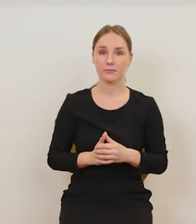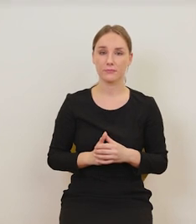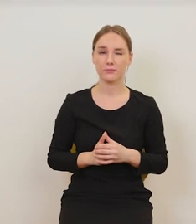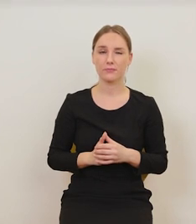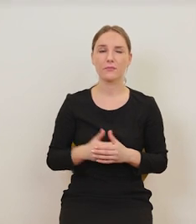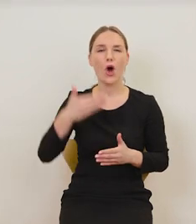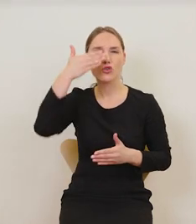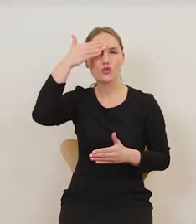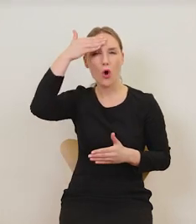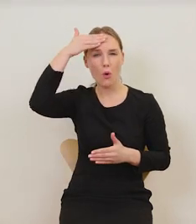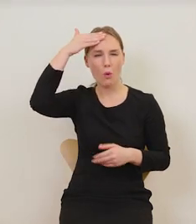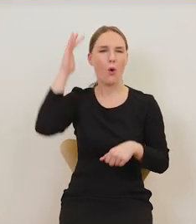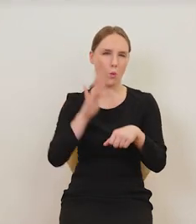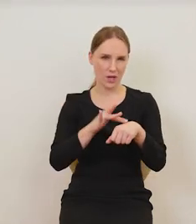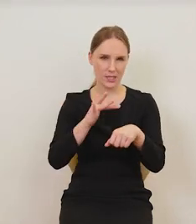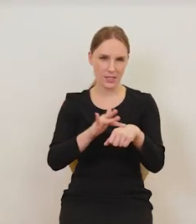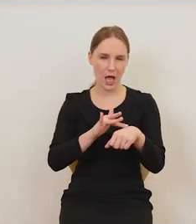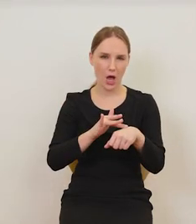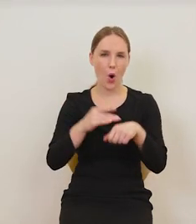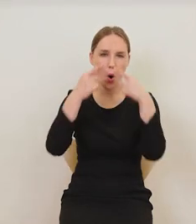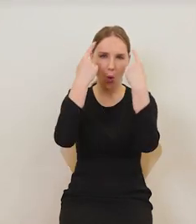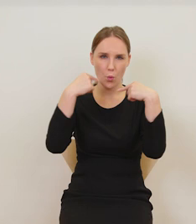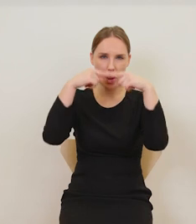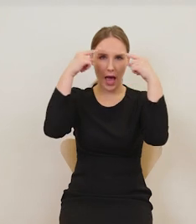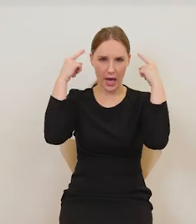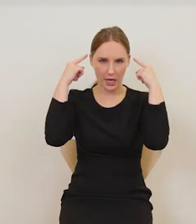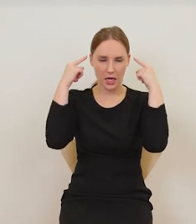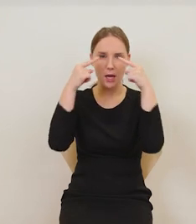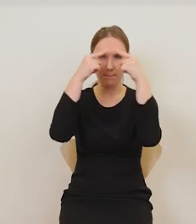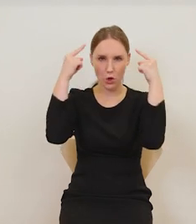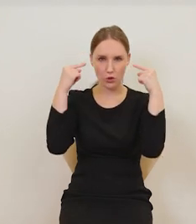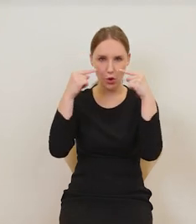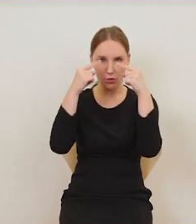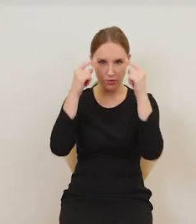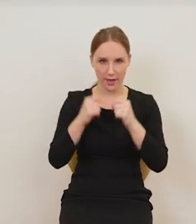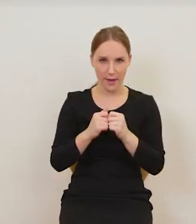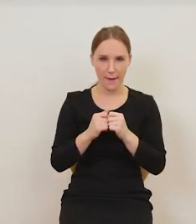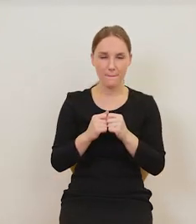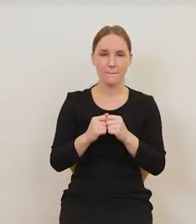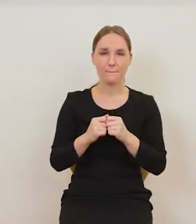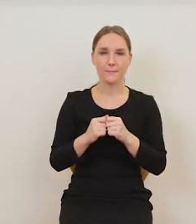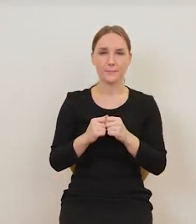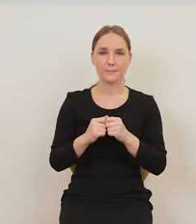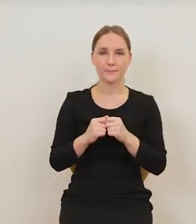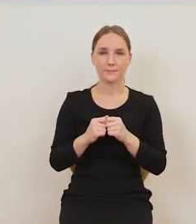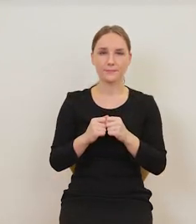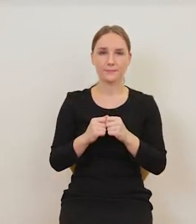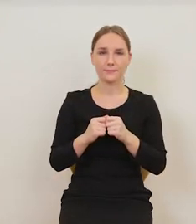wyłysiałe czoło. W okularach takich dość prostokątnych, właściwie kanciastych.